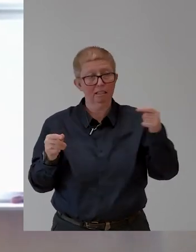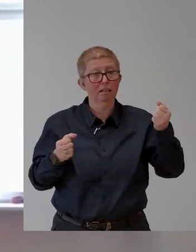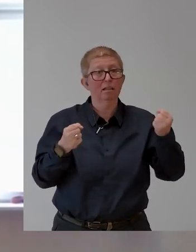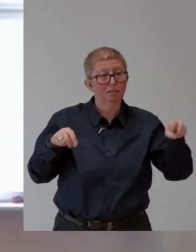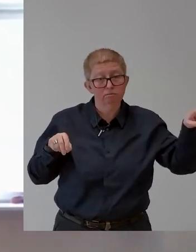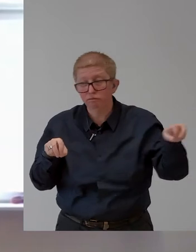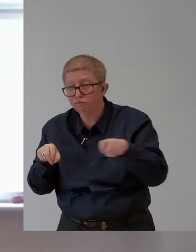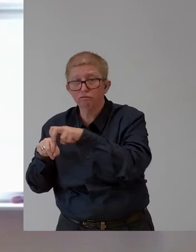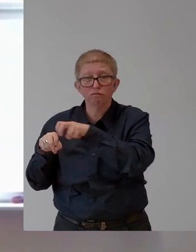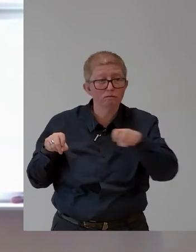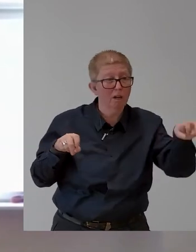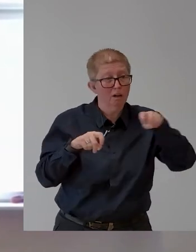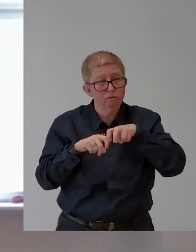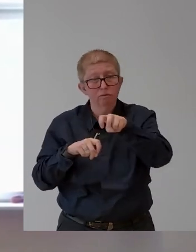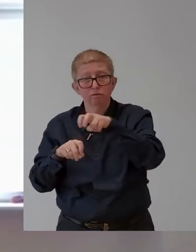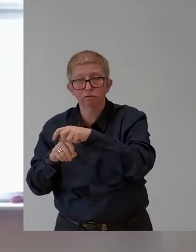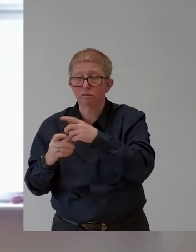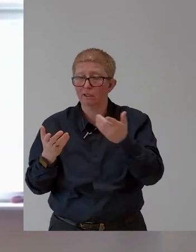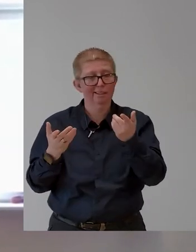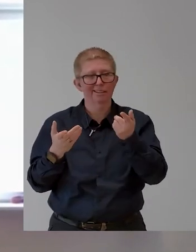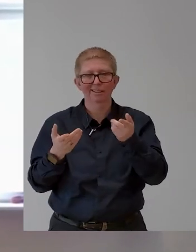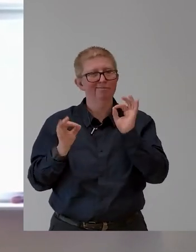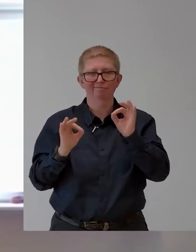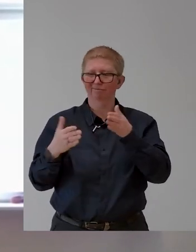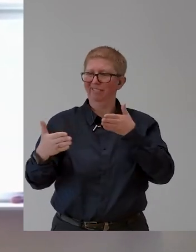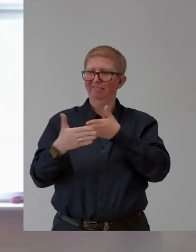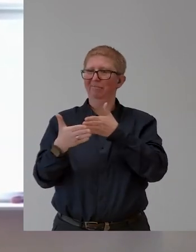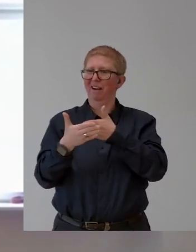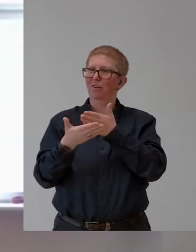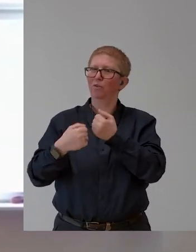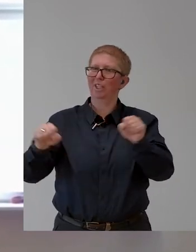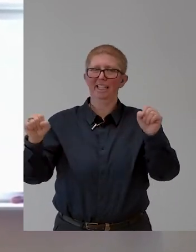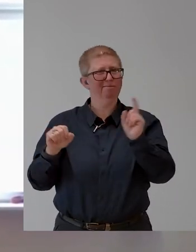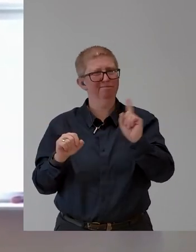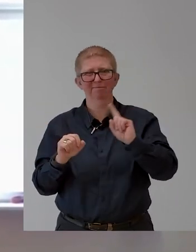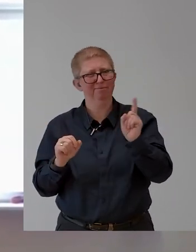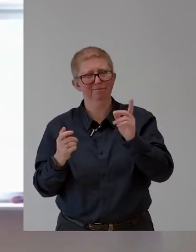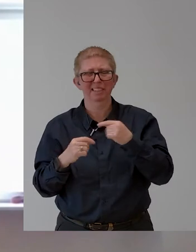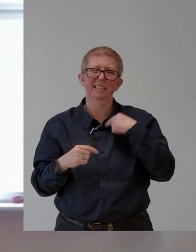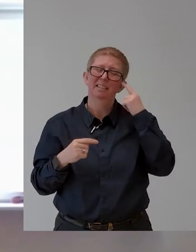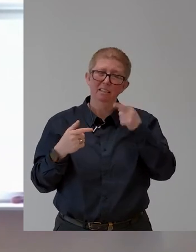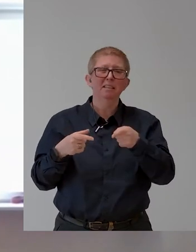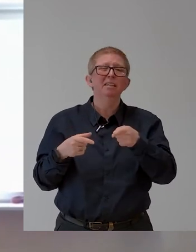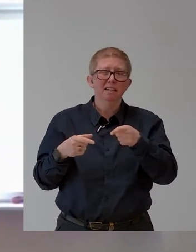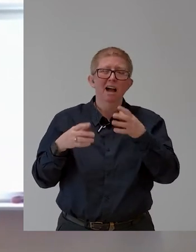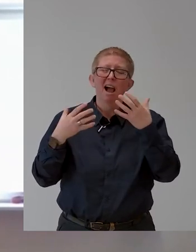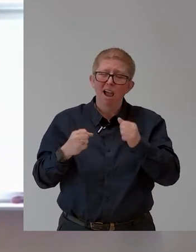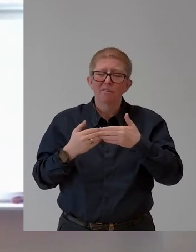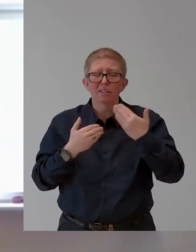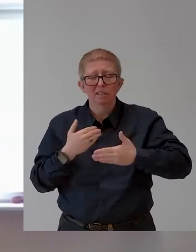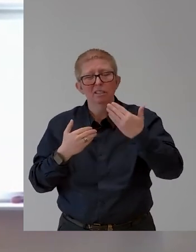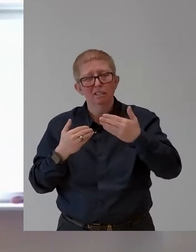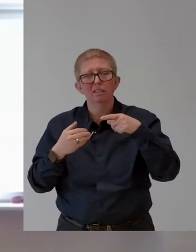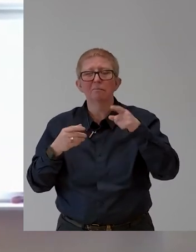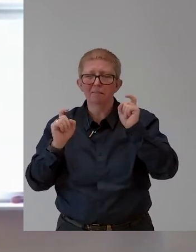eher von der anderen Seite betrachtet, hier gibt es natürlich schon noch Optimierungspotenzial. Aber nochmal